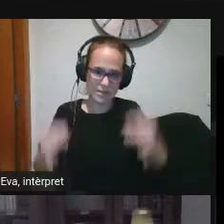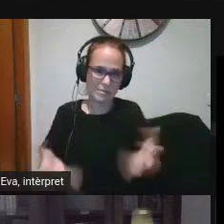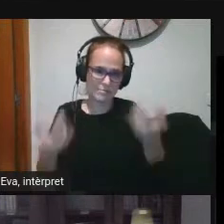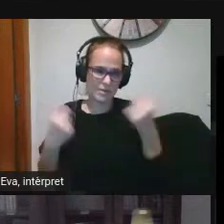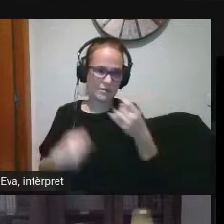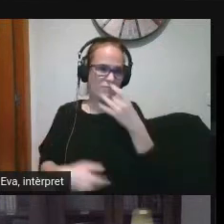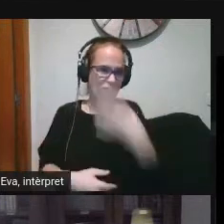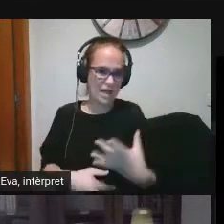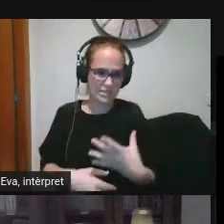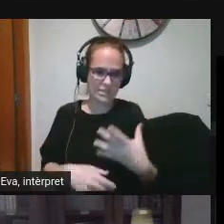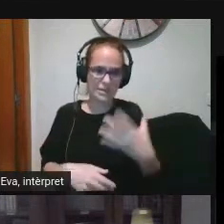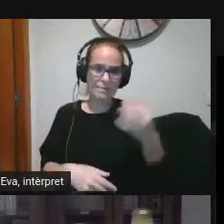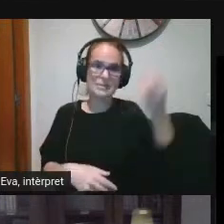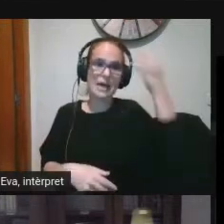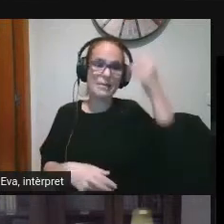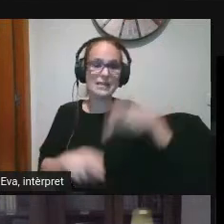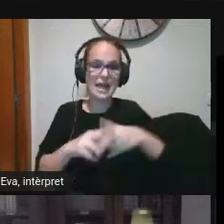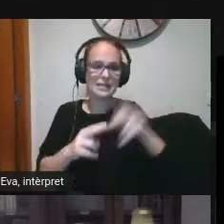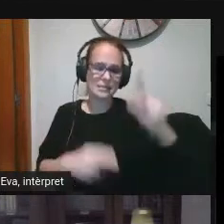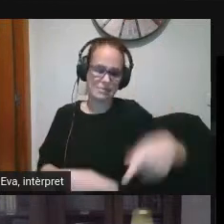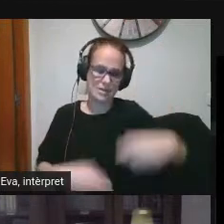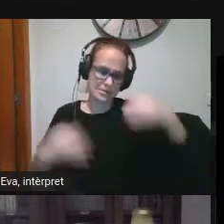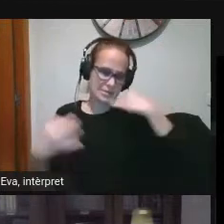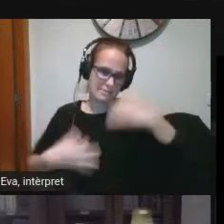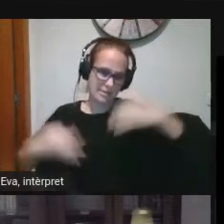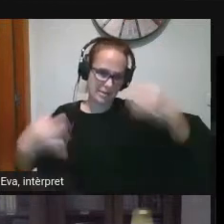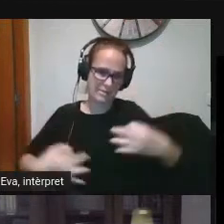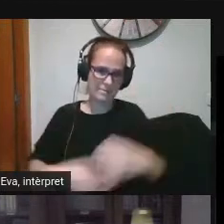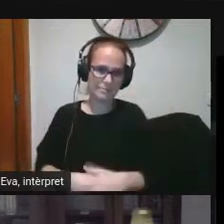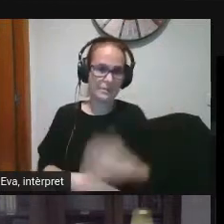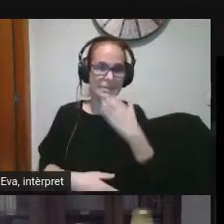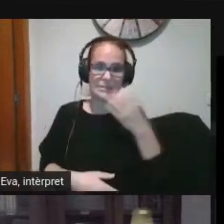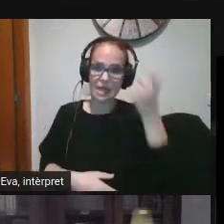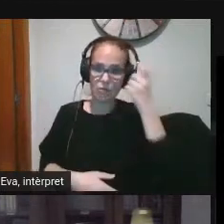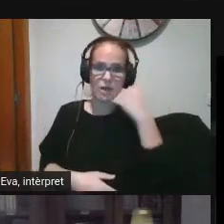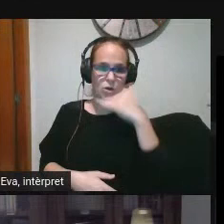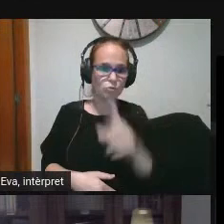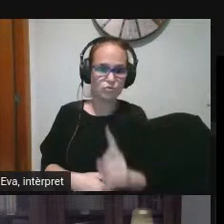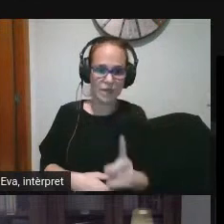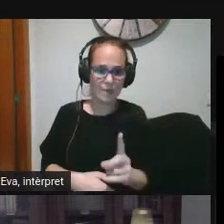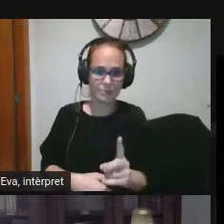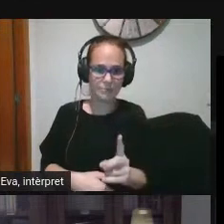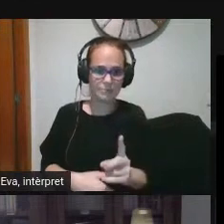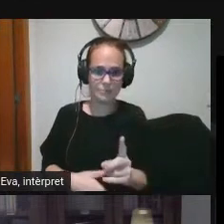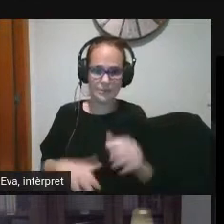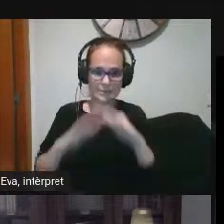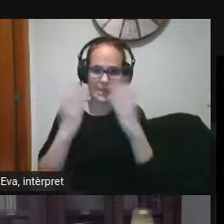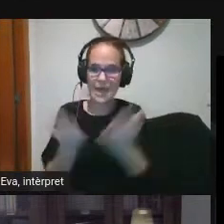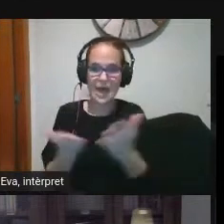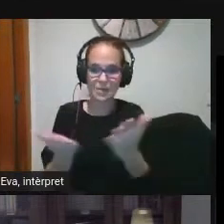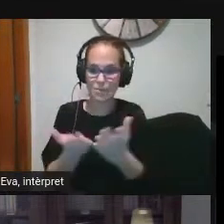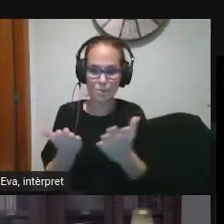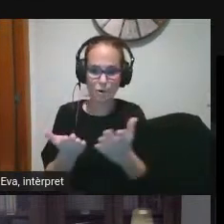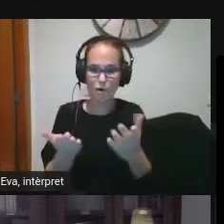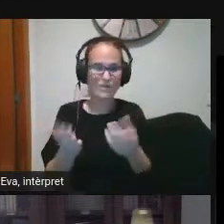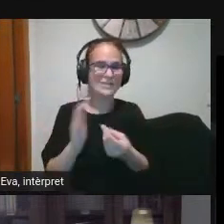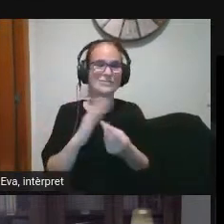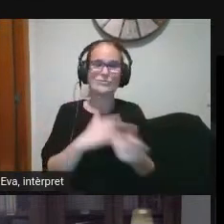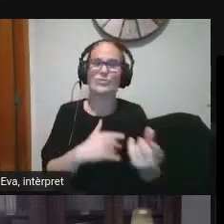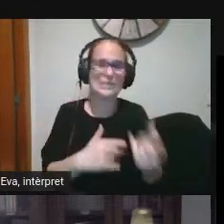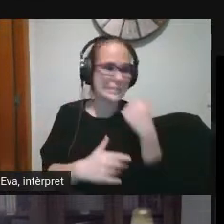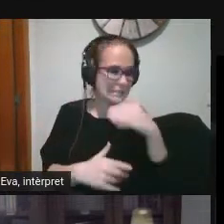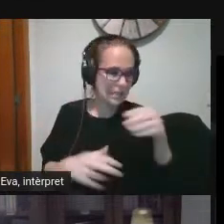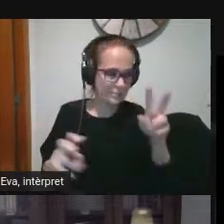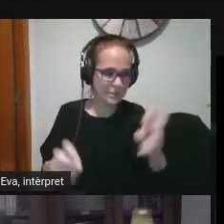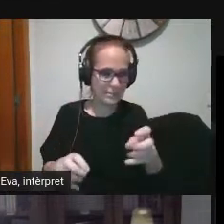i hem de saber aprendre d'aquestes eines si l'alumne no ho sap davant del món estarà amb franca amb franca un desavantatge i ens